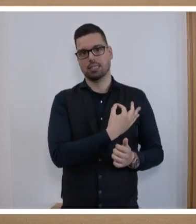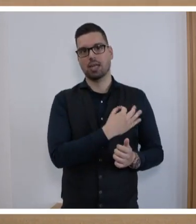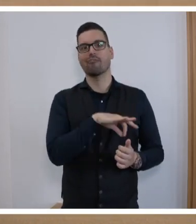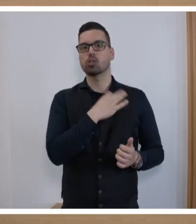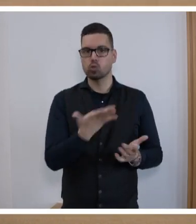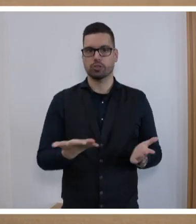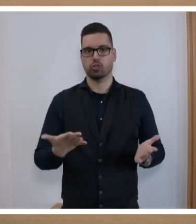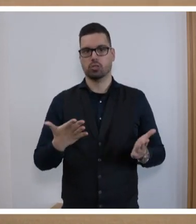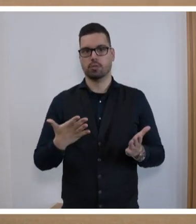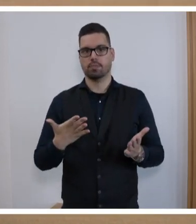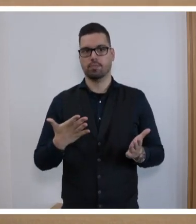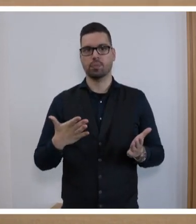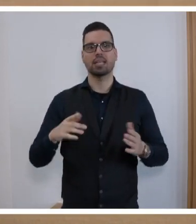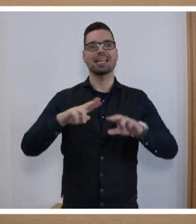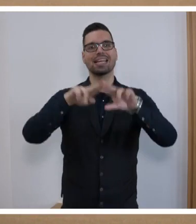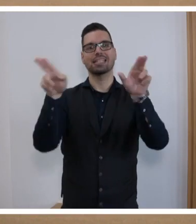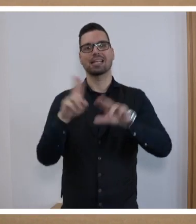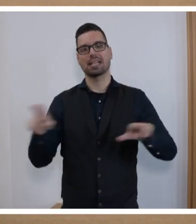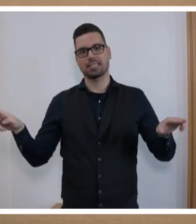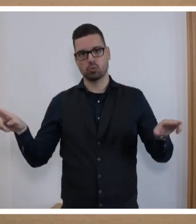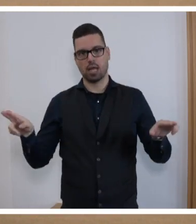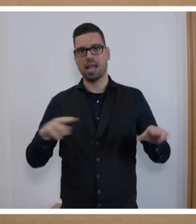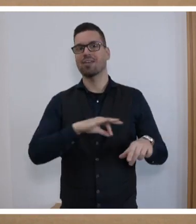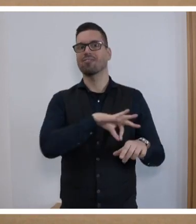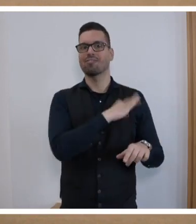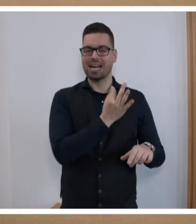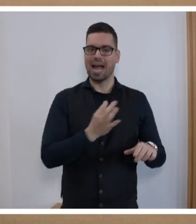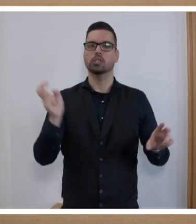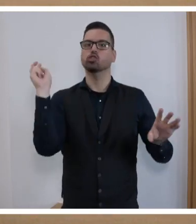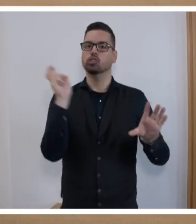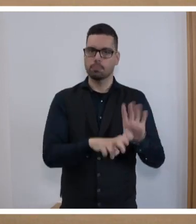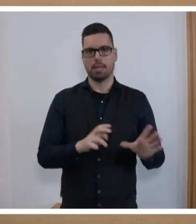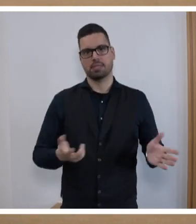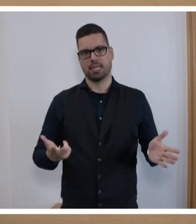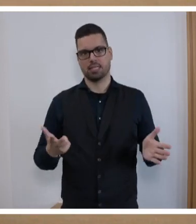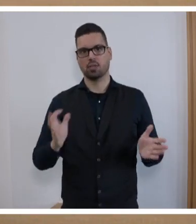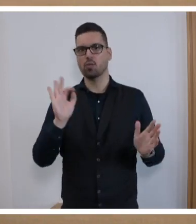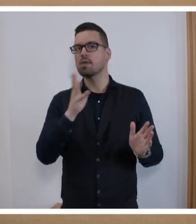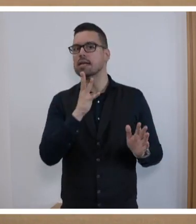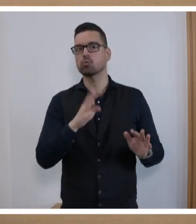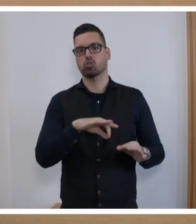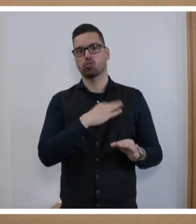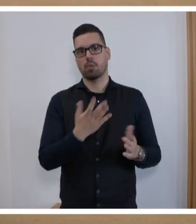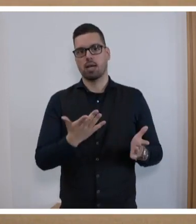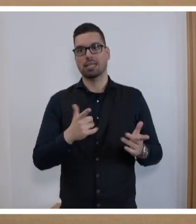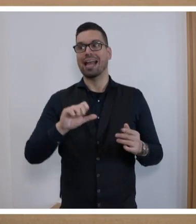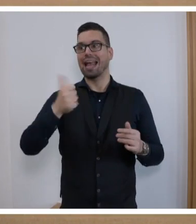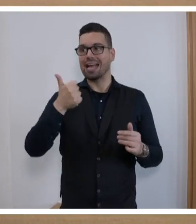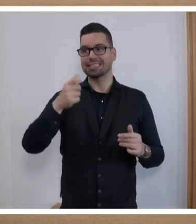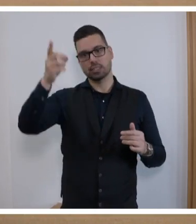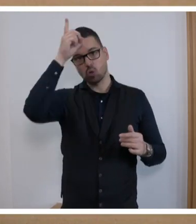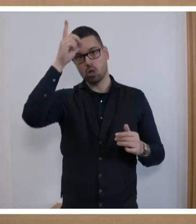der Organisation Internationale de la Frankophonie, beitritt. Damit werden wir die erste deutsche Region.